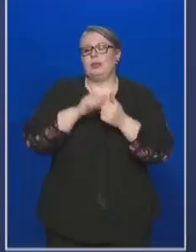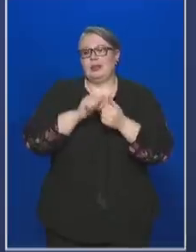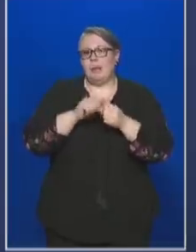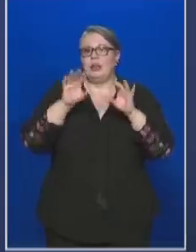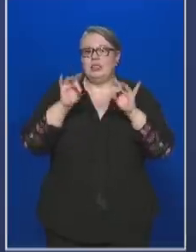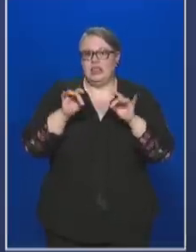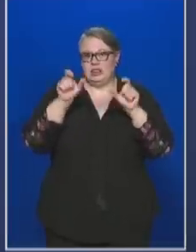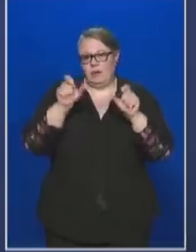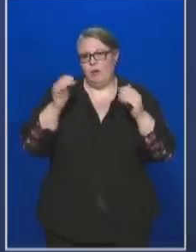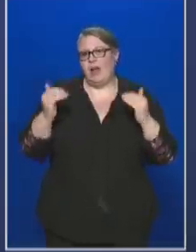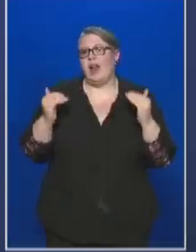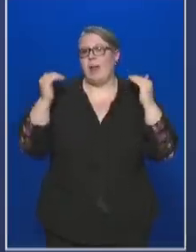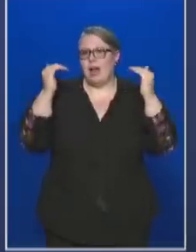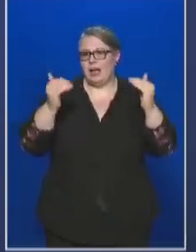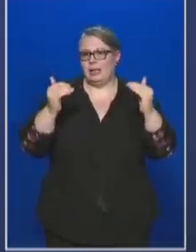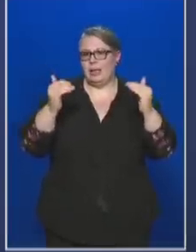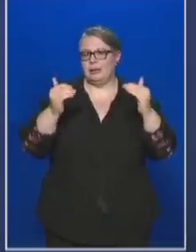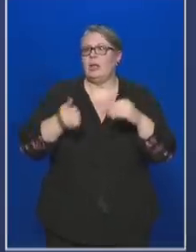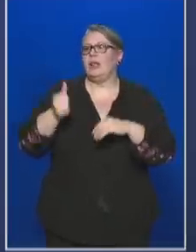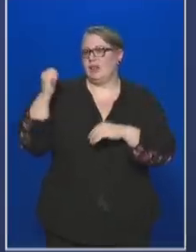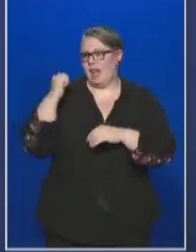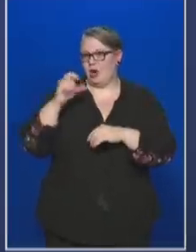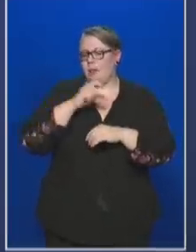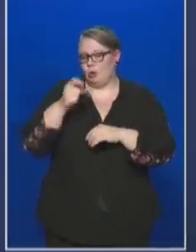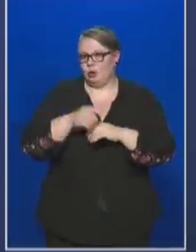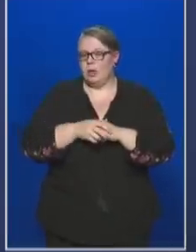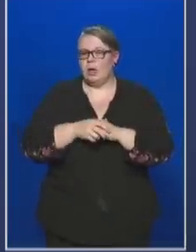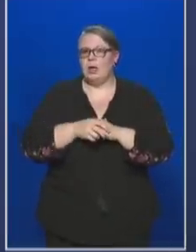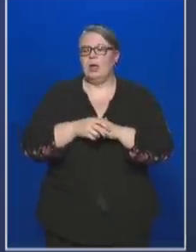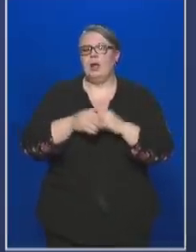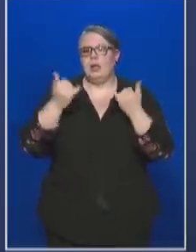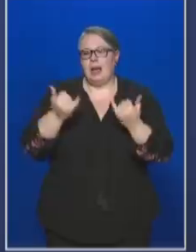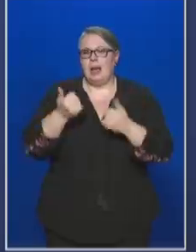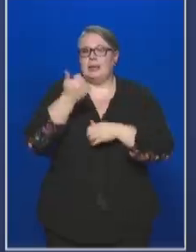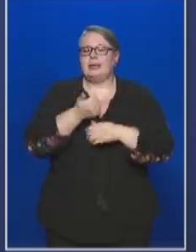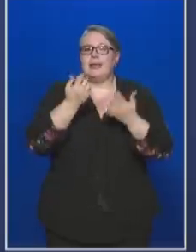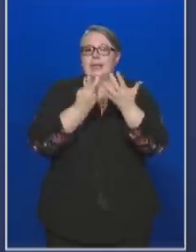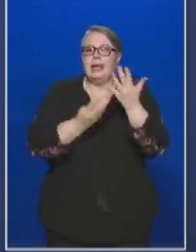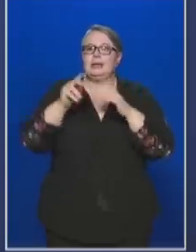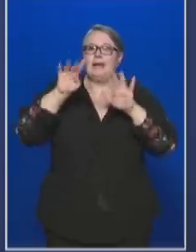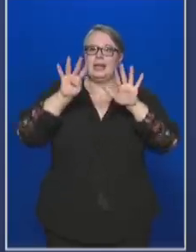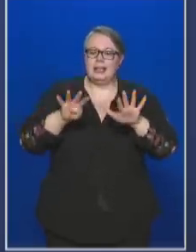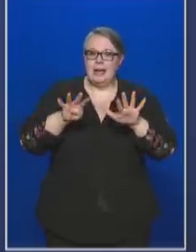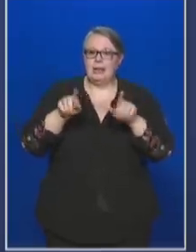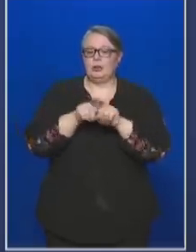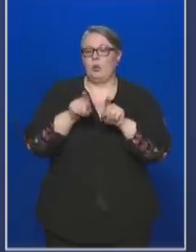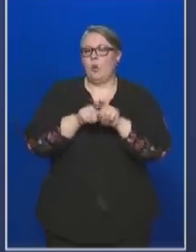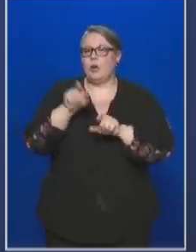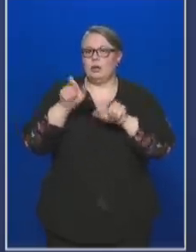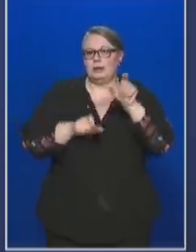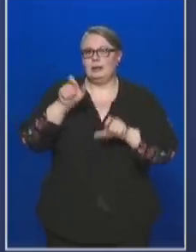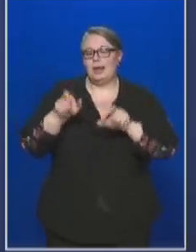tízfővel emelkedett az elmúlt huszonnégy órában, így jelenleg 199 olyan